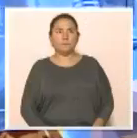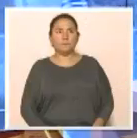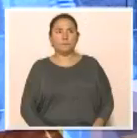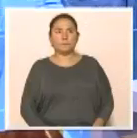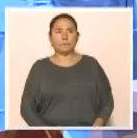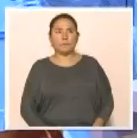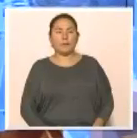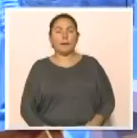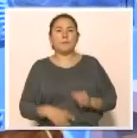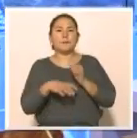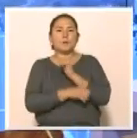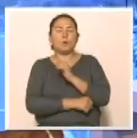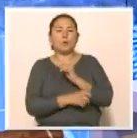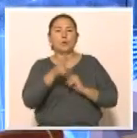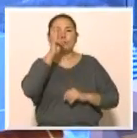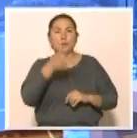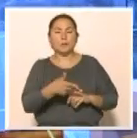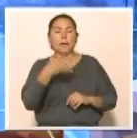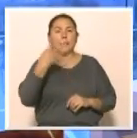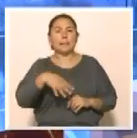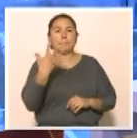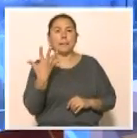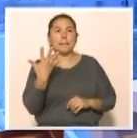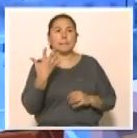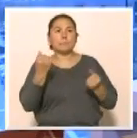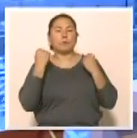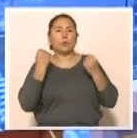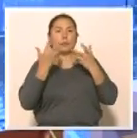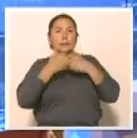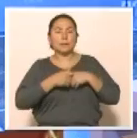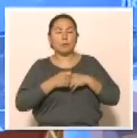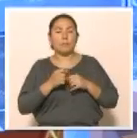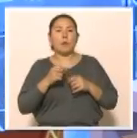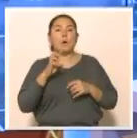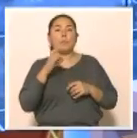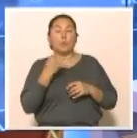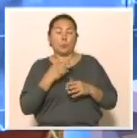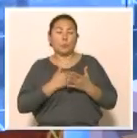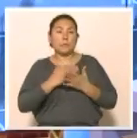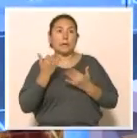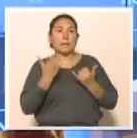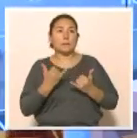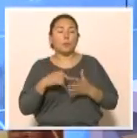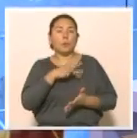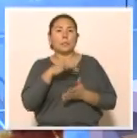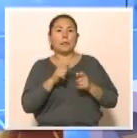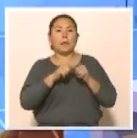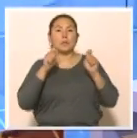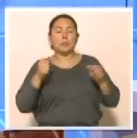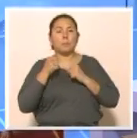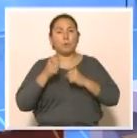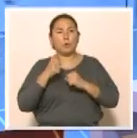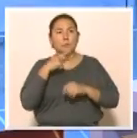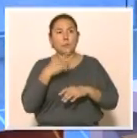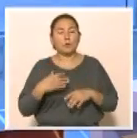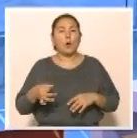Сонғы үш жылда облыста 45 спорттық нысан бой көтерген аллы келер айда бокс орталыға ашылады. Бұл туралы